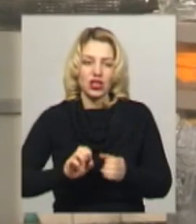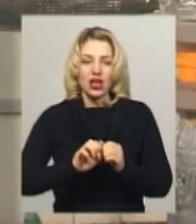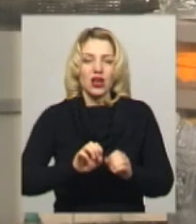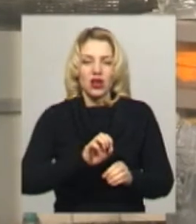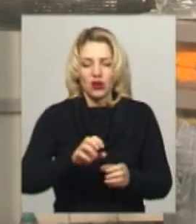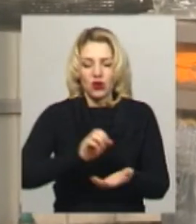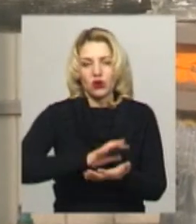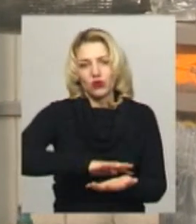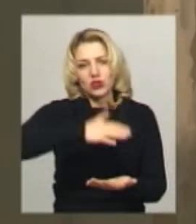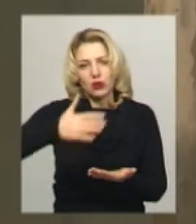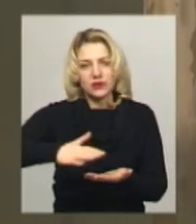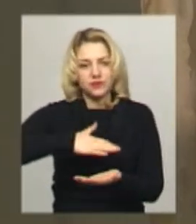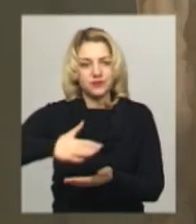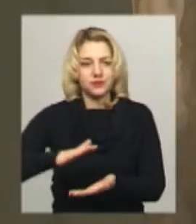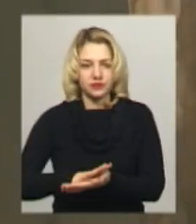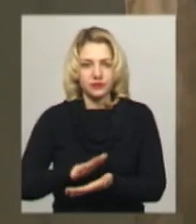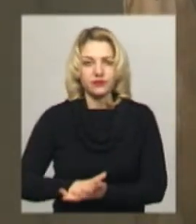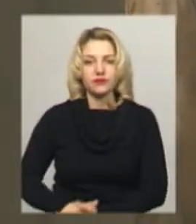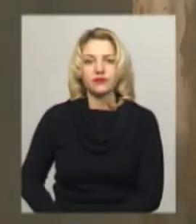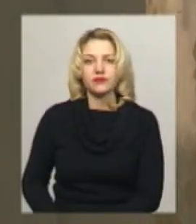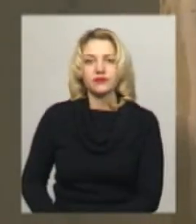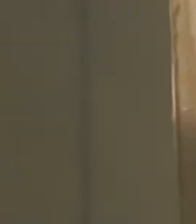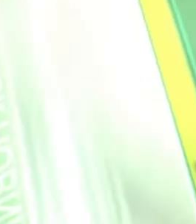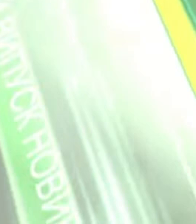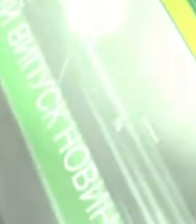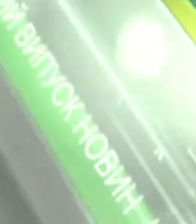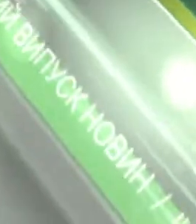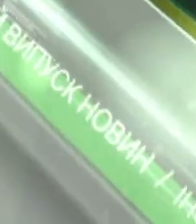Михайло Жила, Віктор Кривий, Олександр Гуришевський. Новини поділя Центр.